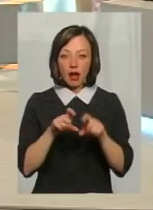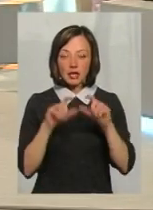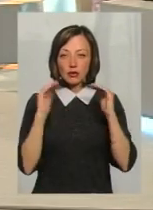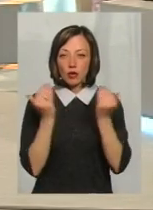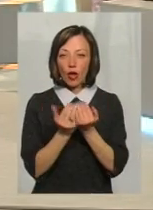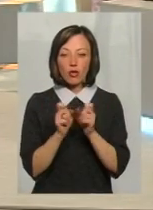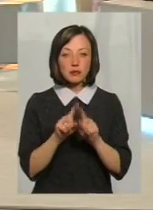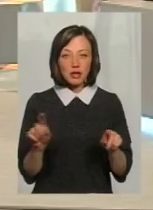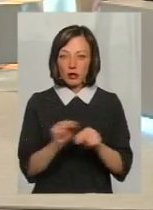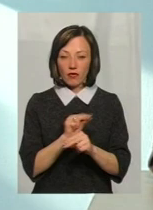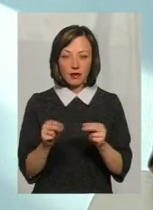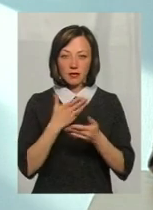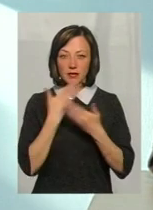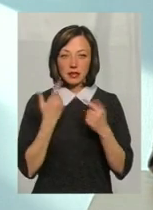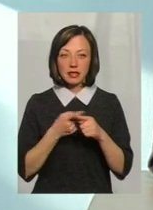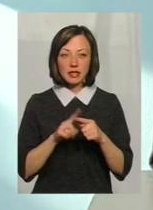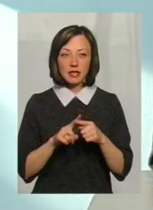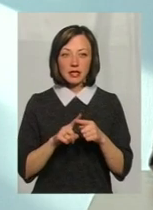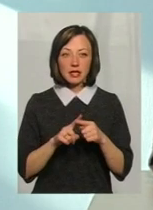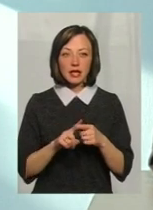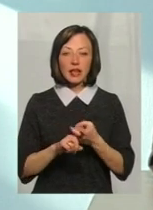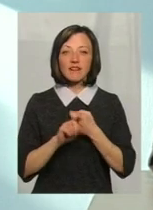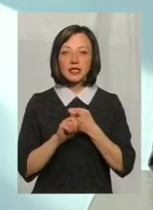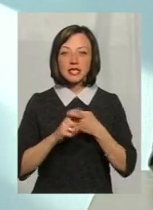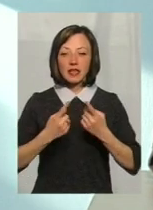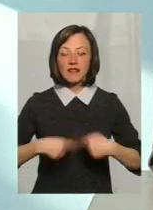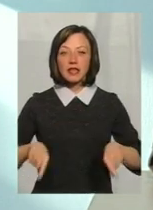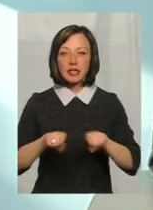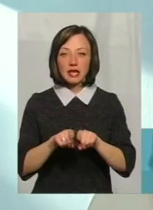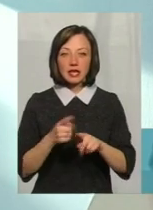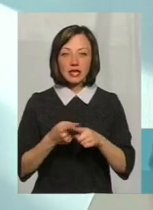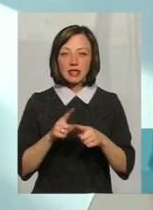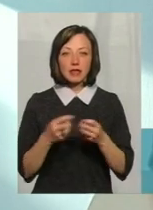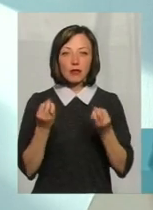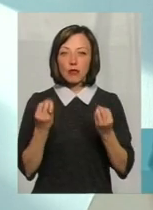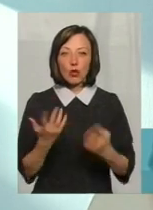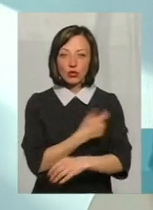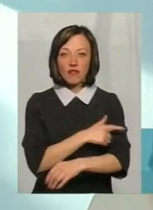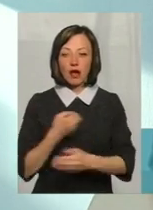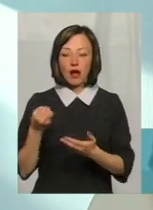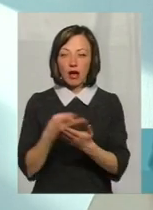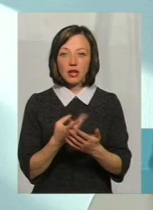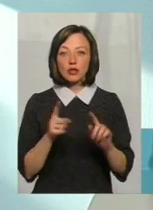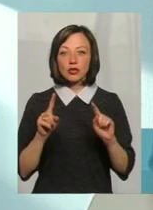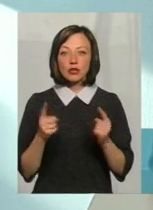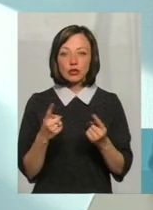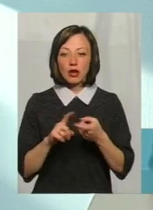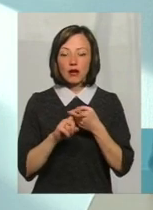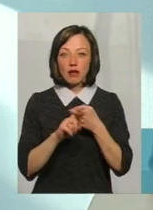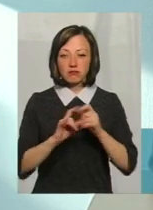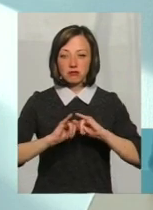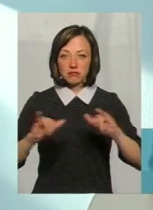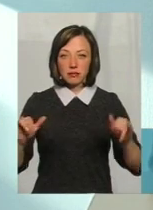якоїсь специфічного лікування це не? в лікарні, це в інфекційних відділеннях, це не просто в лікарні. Це дуже контагіозне